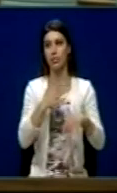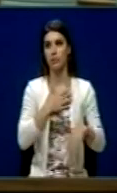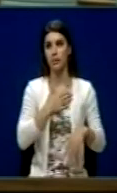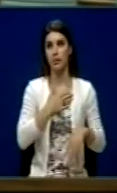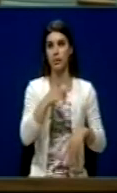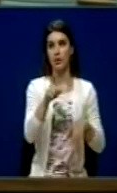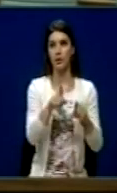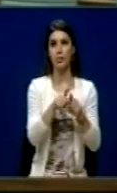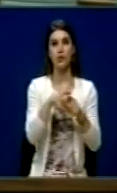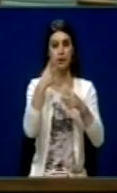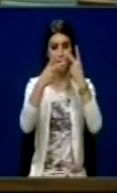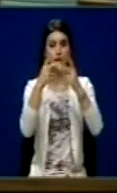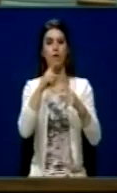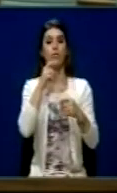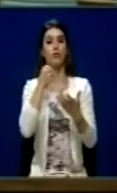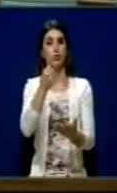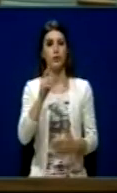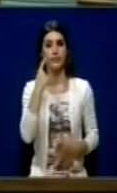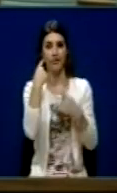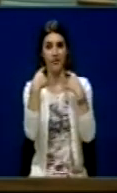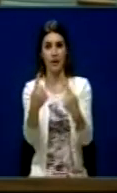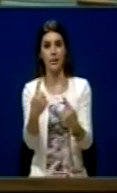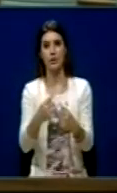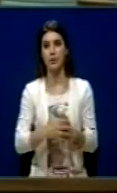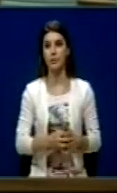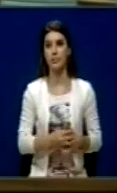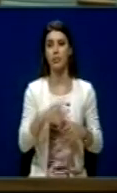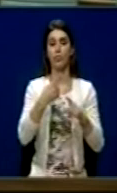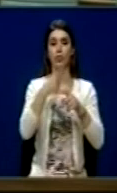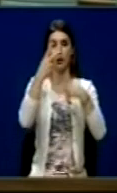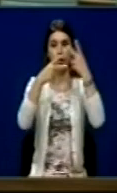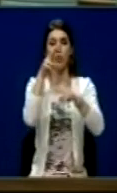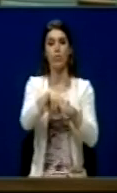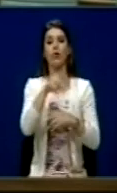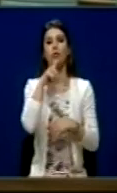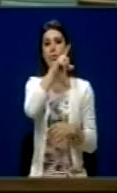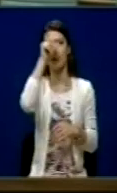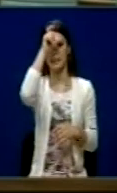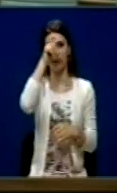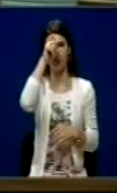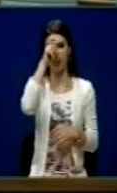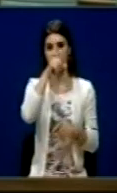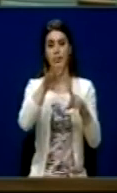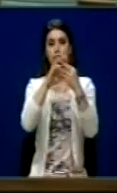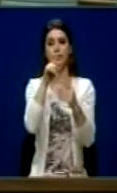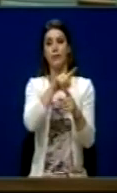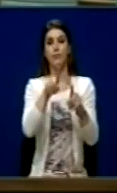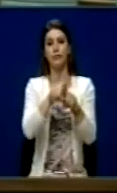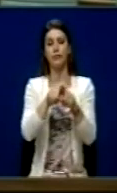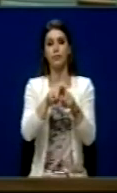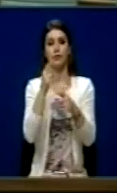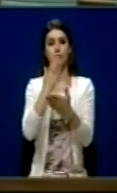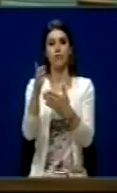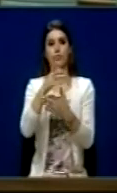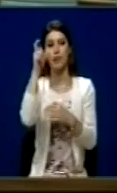me pushtet të vetin e exekutiv, me pushtet të vetin, edhe nëm kontrol të Sërbis, ja hesin nga mundësia në të anën Kosovës që ta